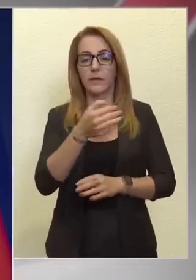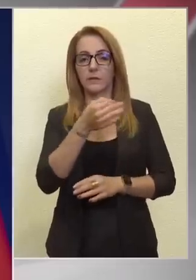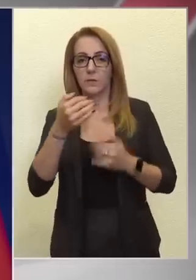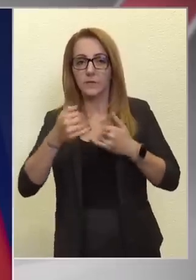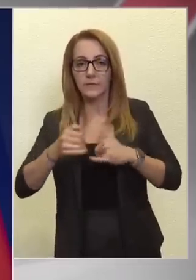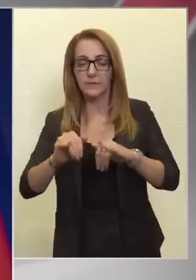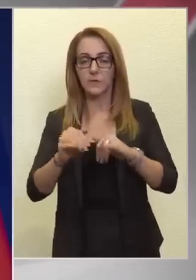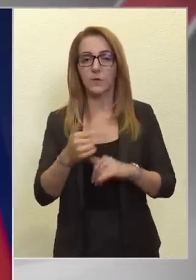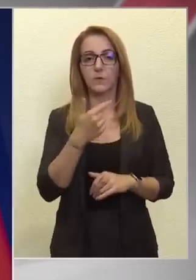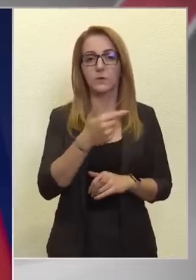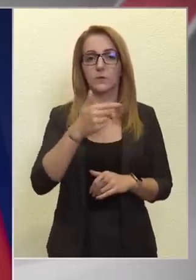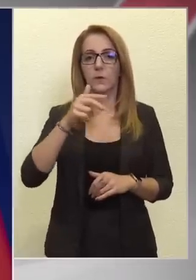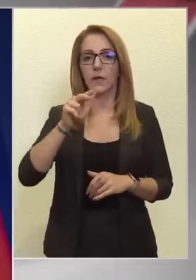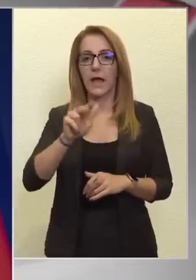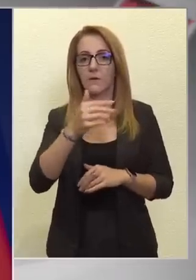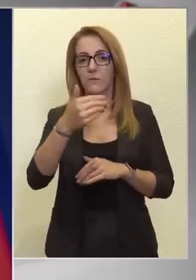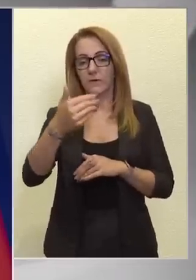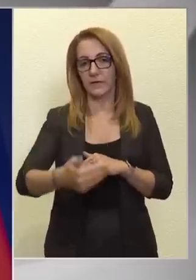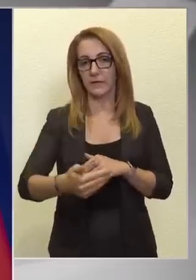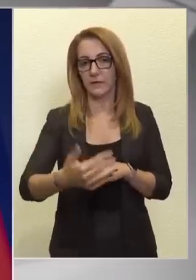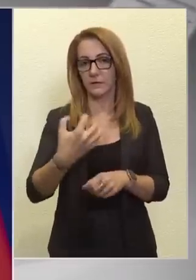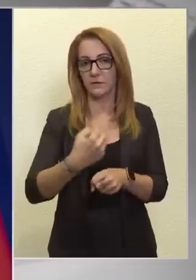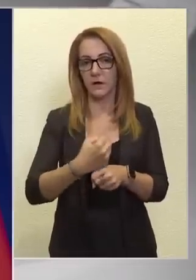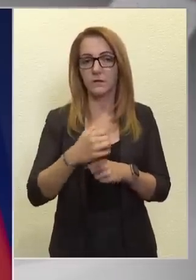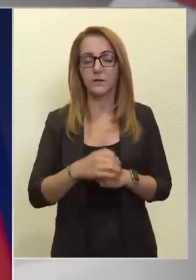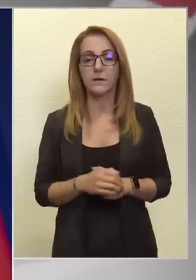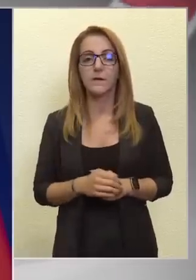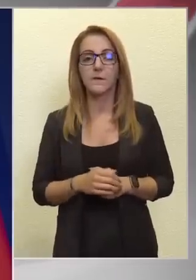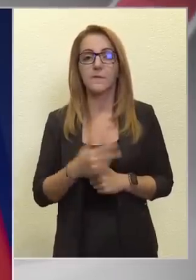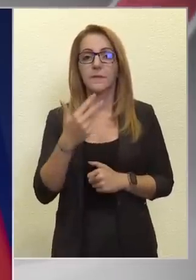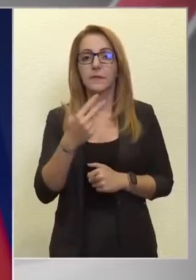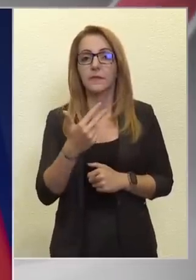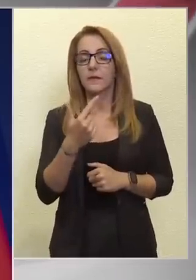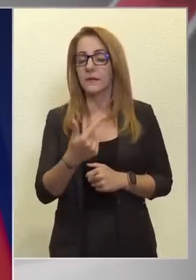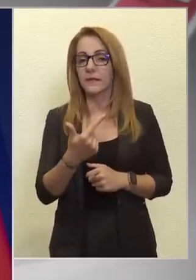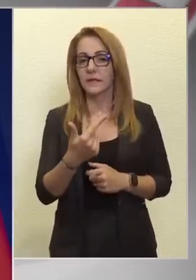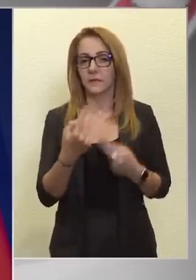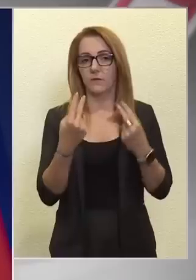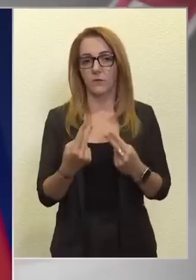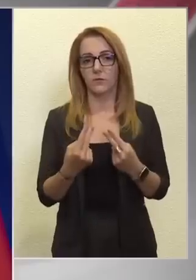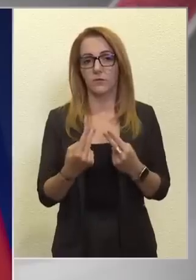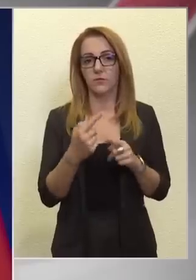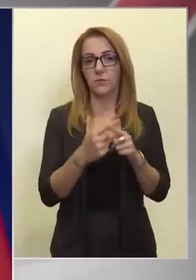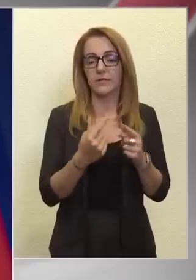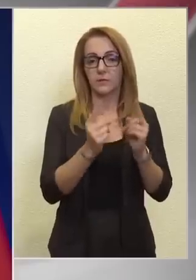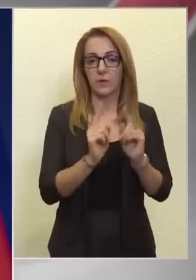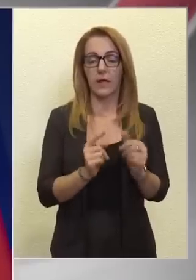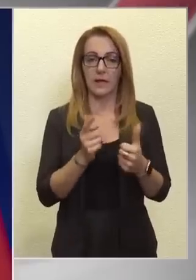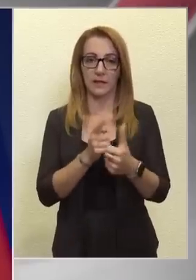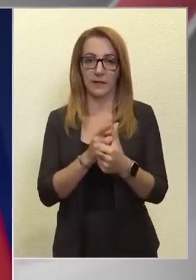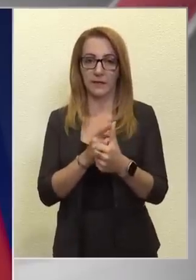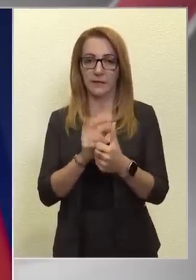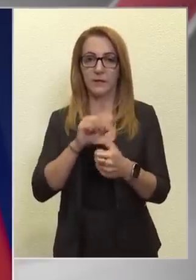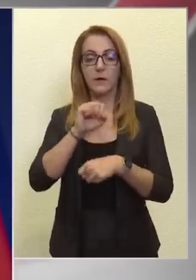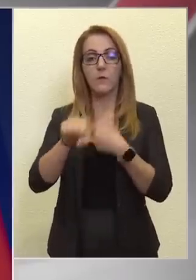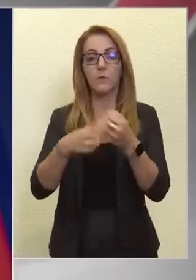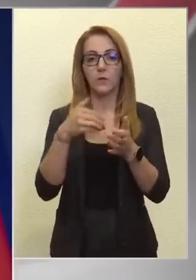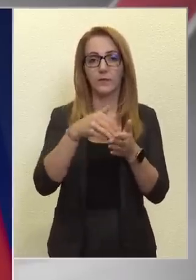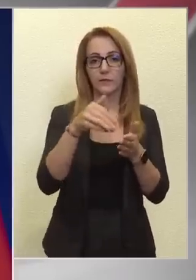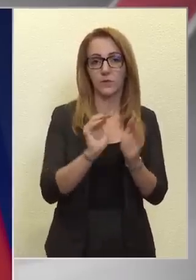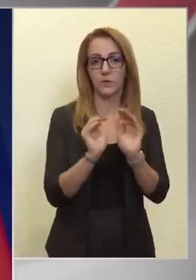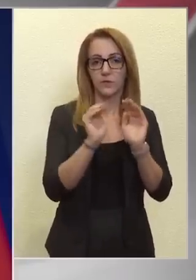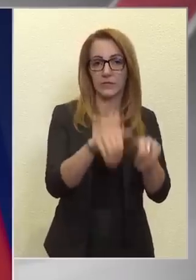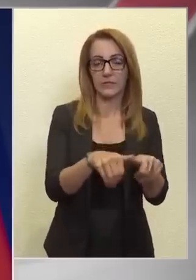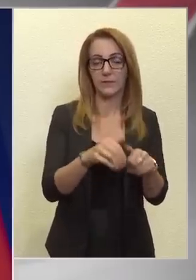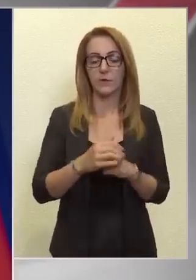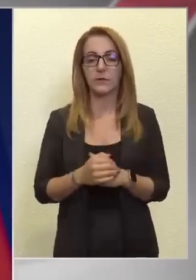indul, és 23. végéig tart, és két fontos elemből áll. Az egyik a működési költségek